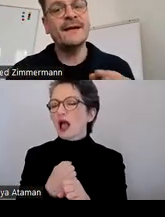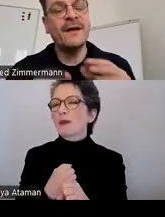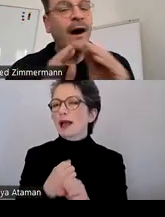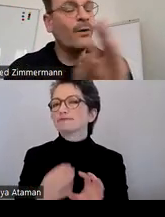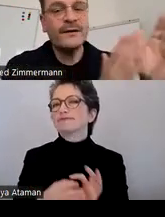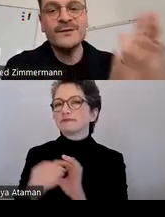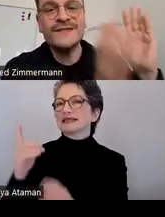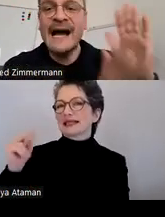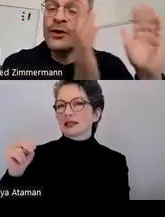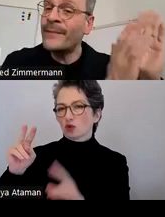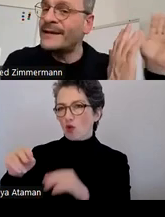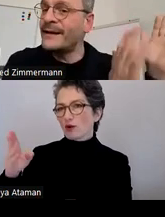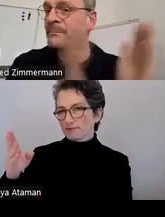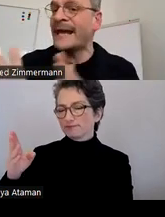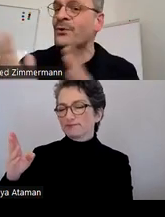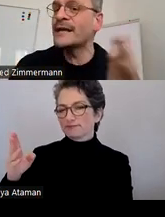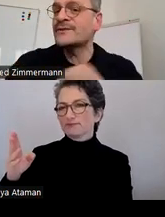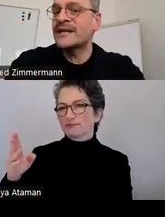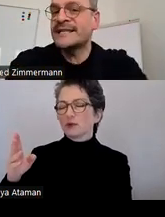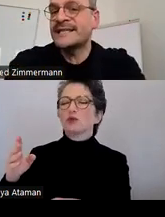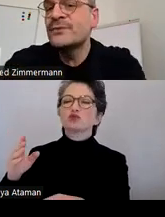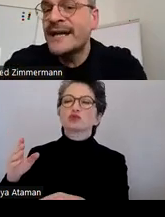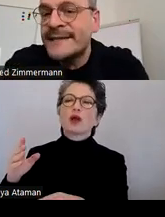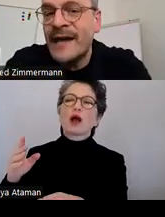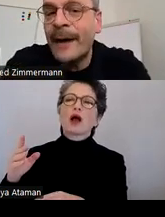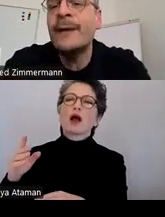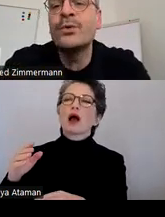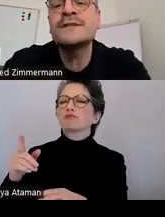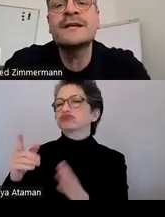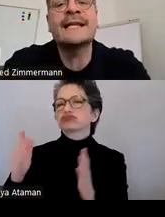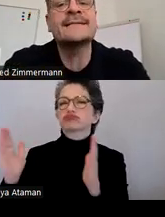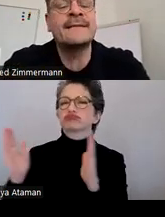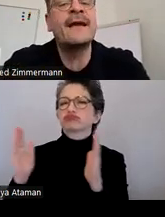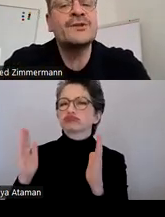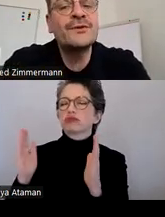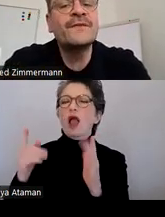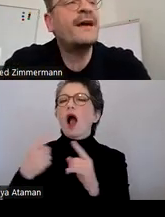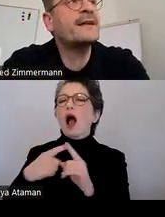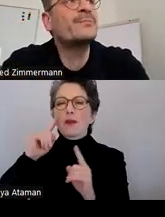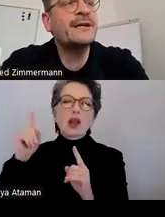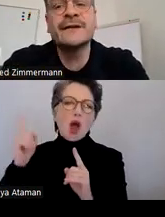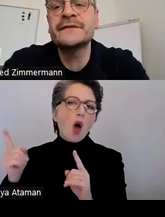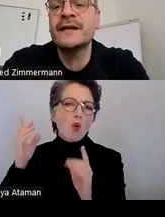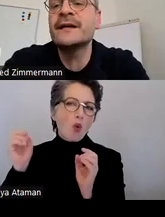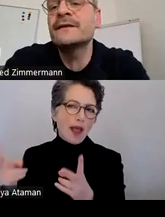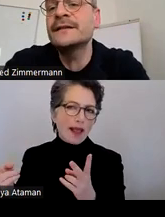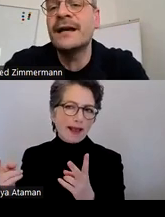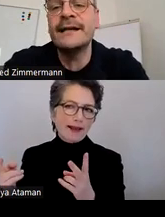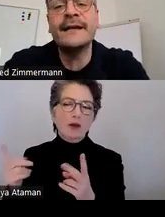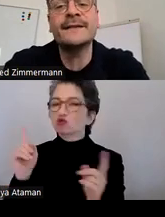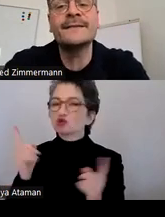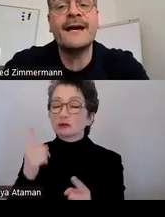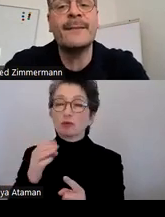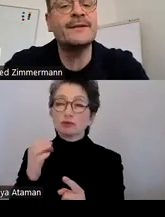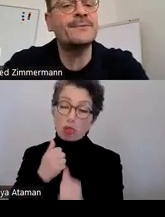sind auch sozusagen nochmal Meinungen links und rechts zulässig. Aber im Großen und Ganzen stimmt eine super Schrift, die